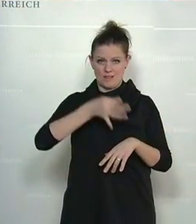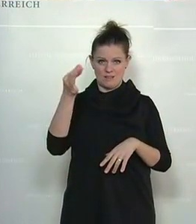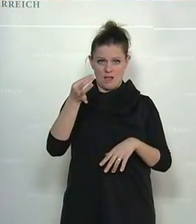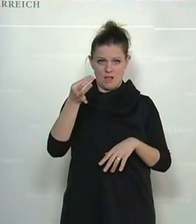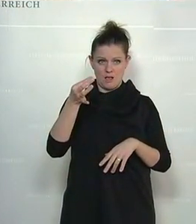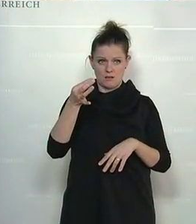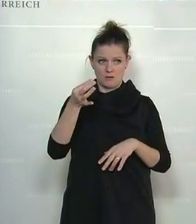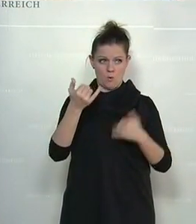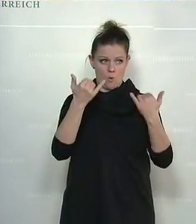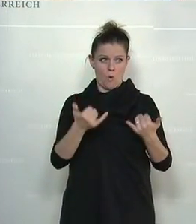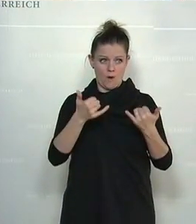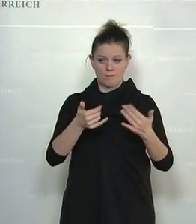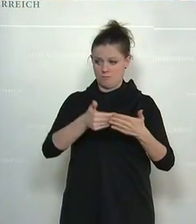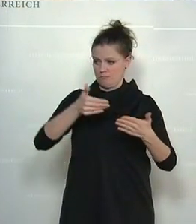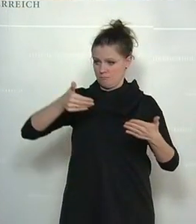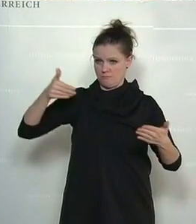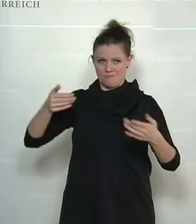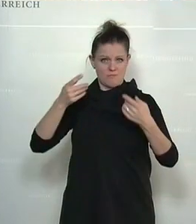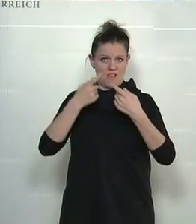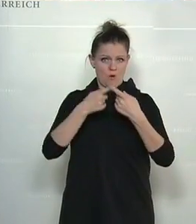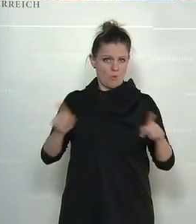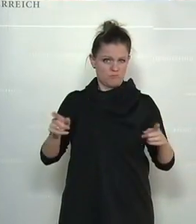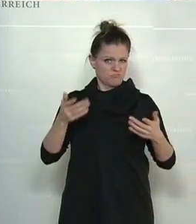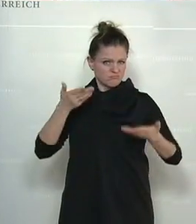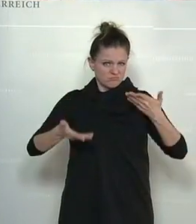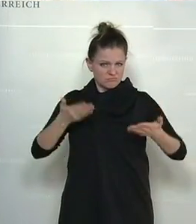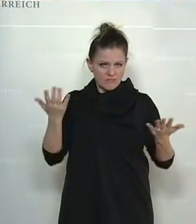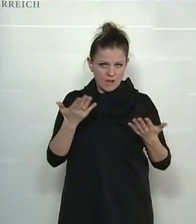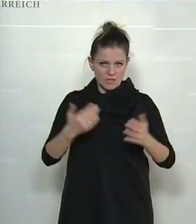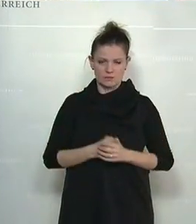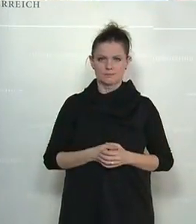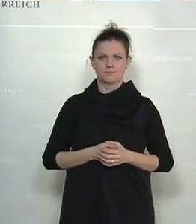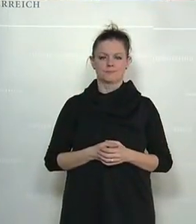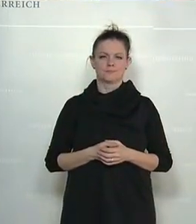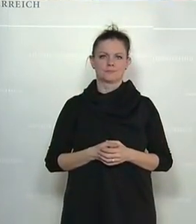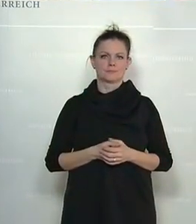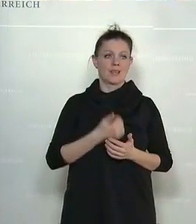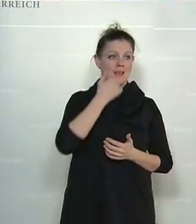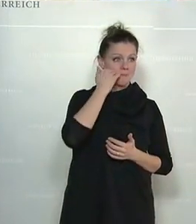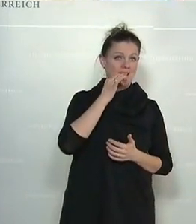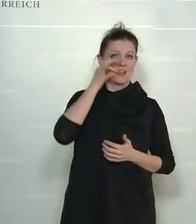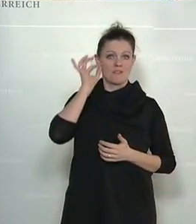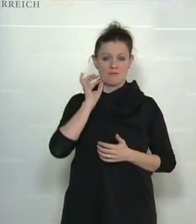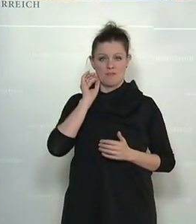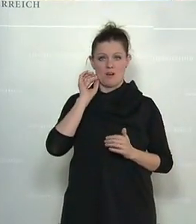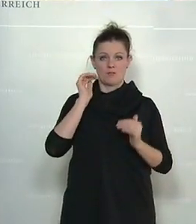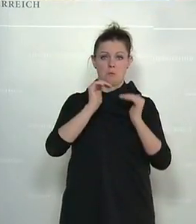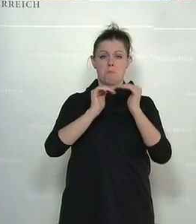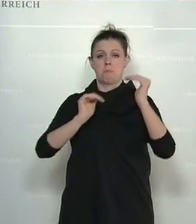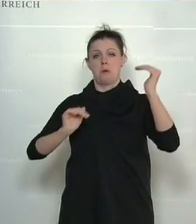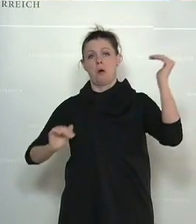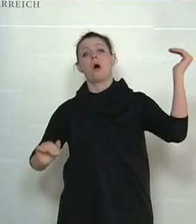als bei den Tagen davor, das ist nämlich, dass die Schere zwischen Männern und Frauen noch weiter